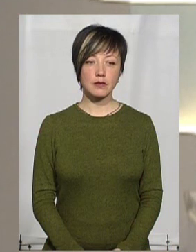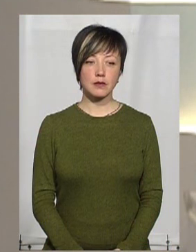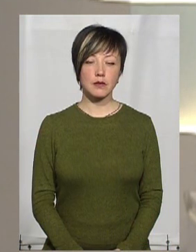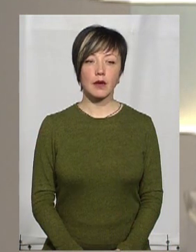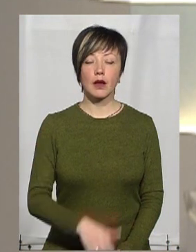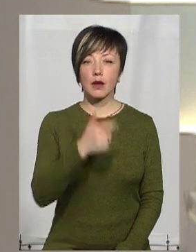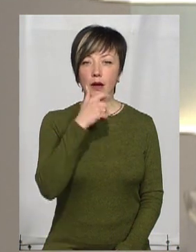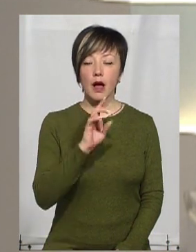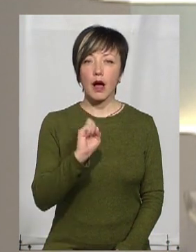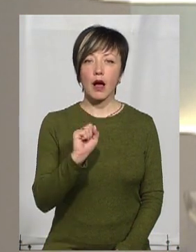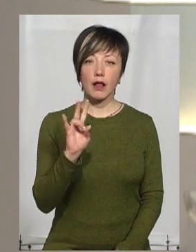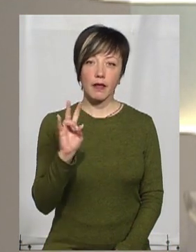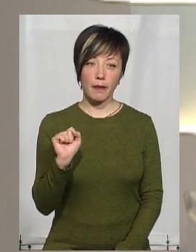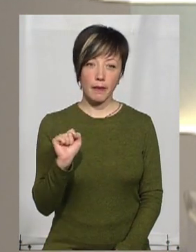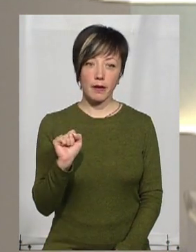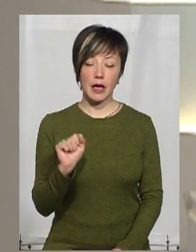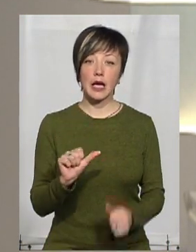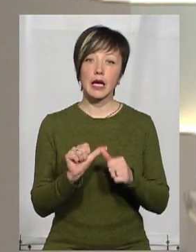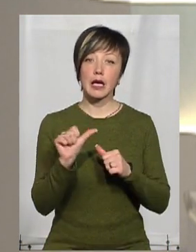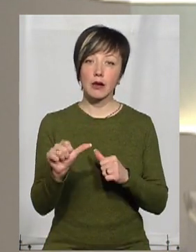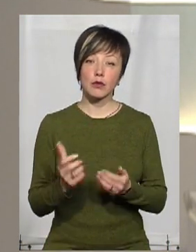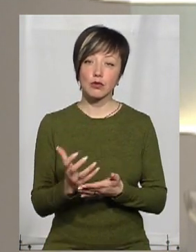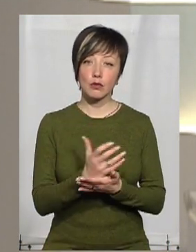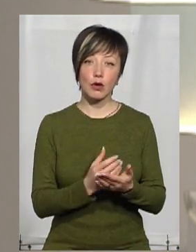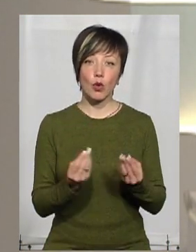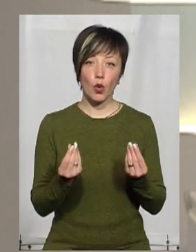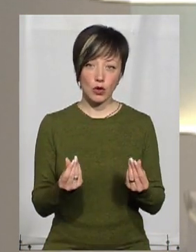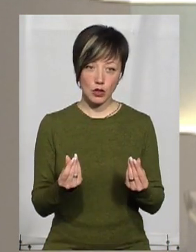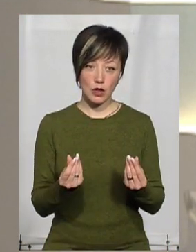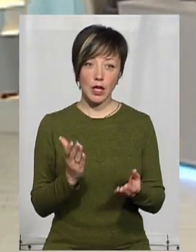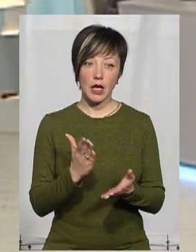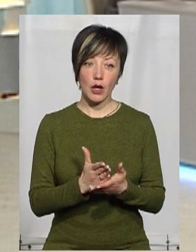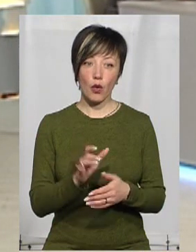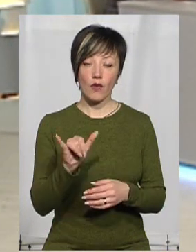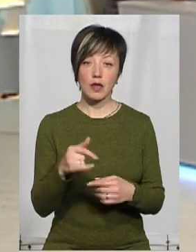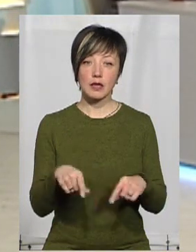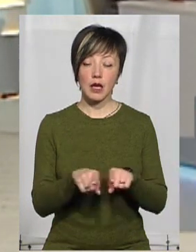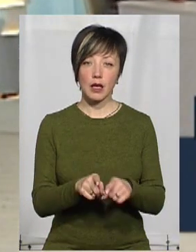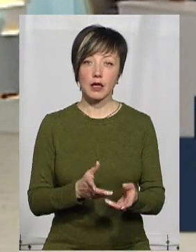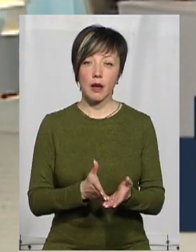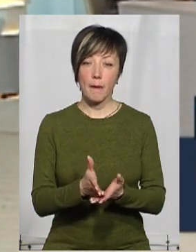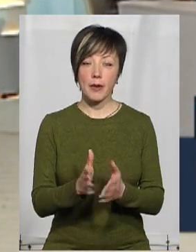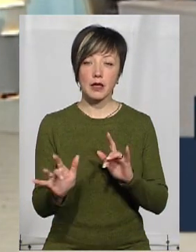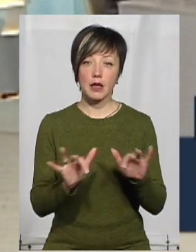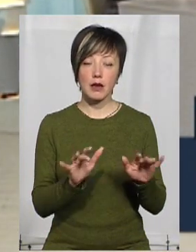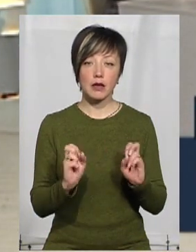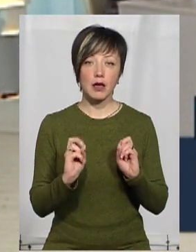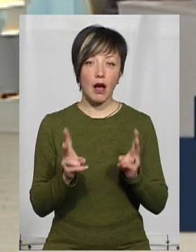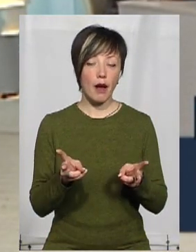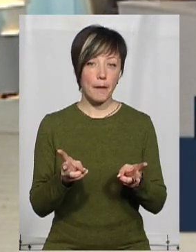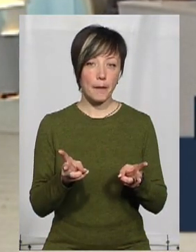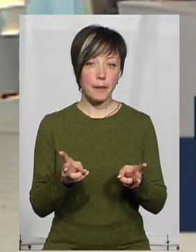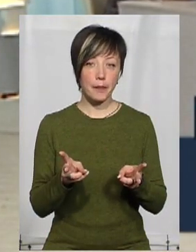Анну, крім збору коштів, є у вас такий напрямок діяльності, як